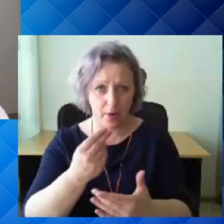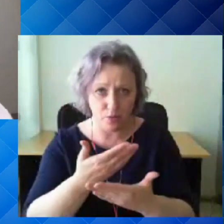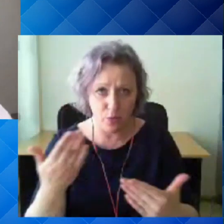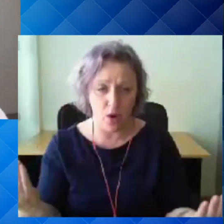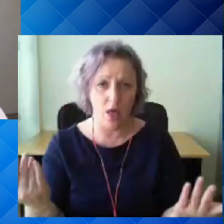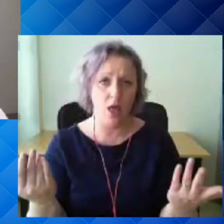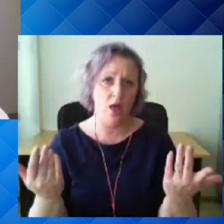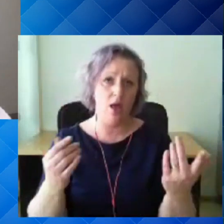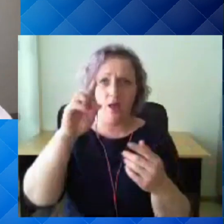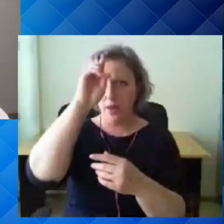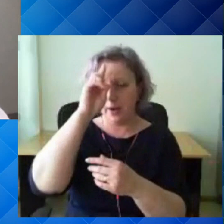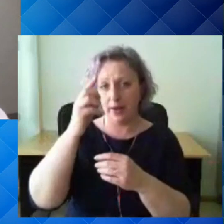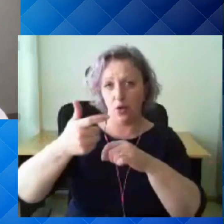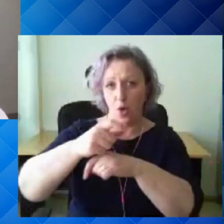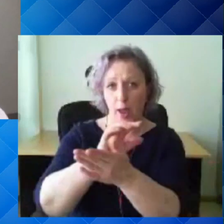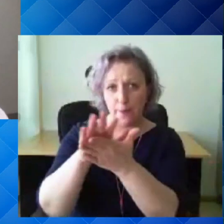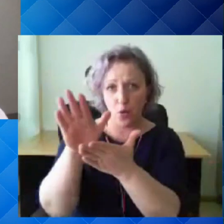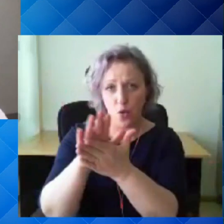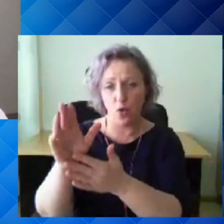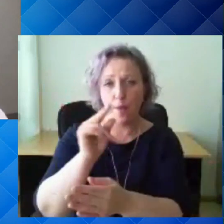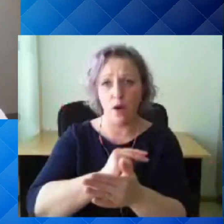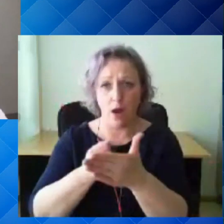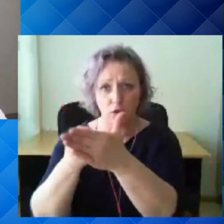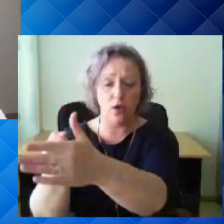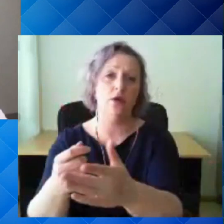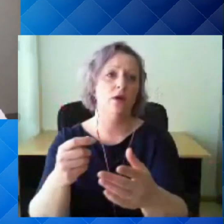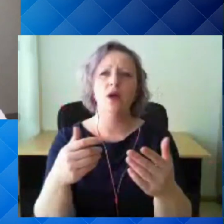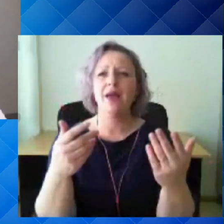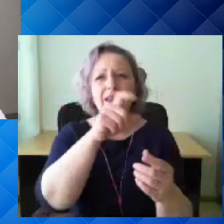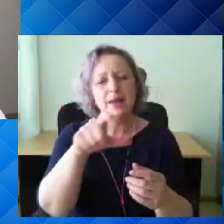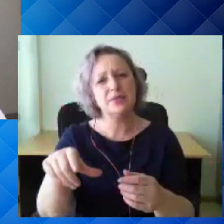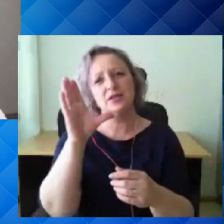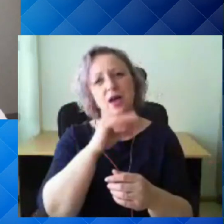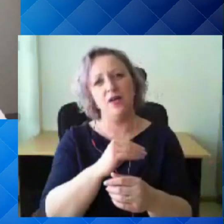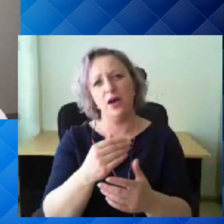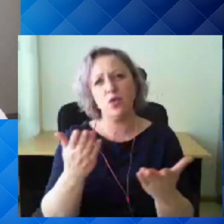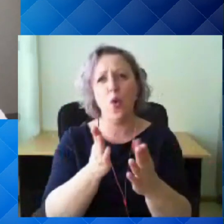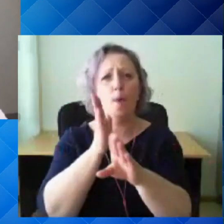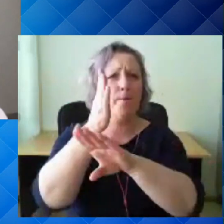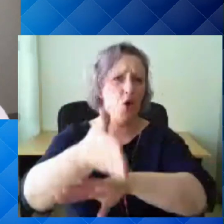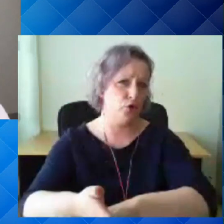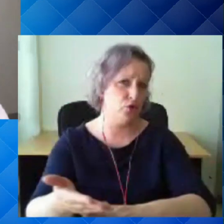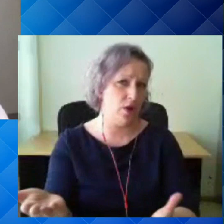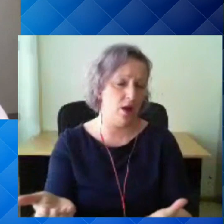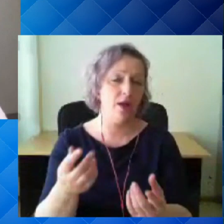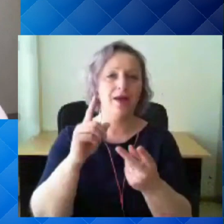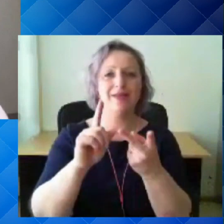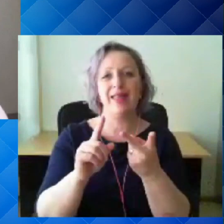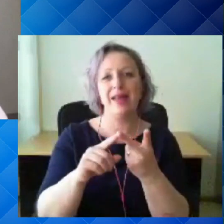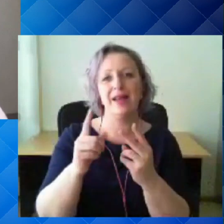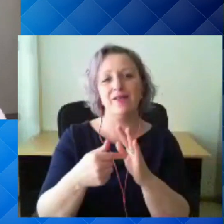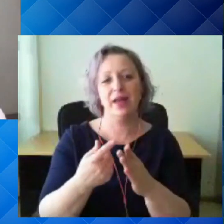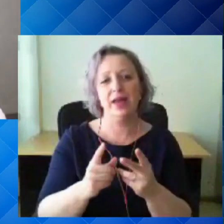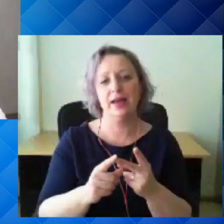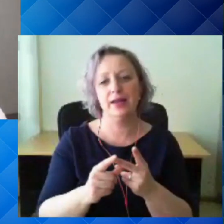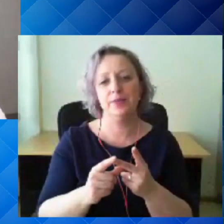kulu ka riigile palgatohetsune on näiteks. Et kelle poole nad inimesed võiksid pöörduda ja teine küsimus lihtsalt jälle